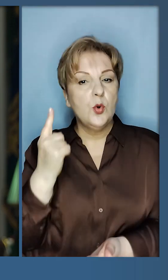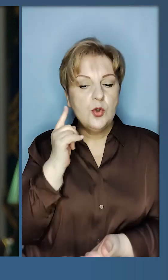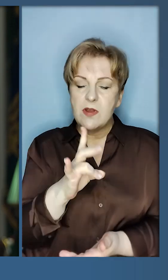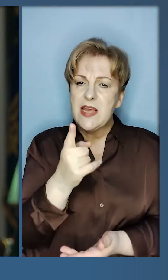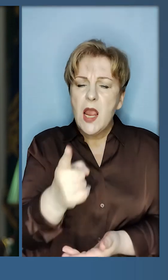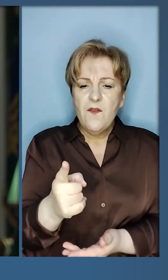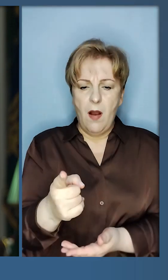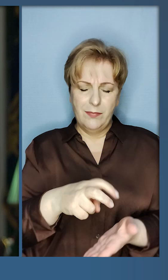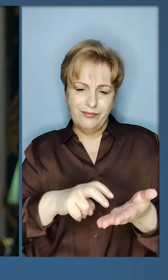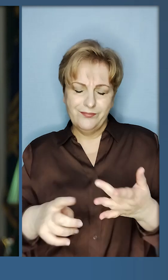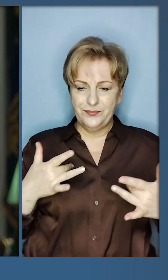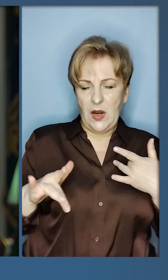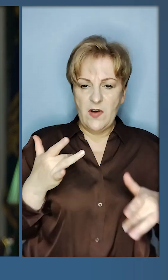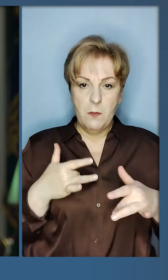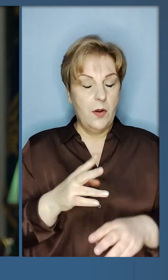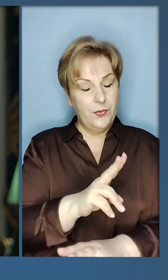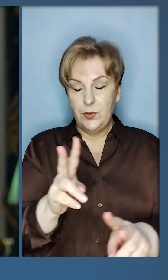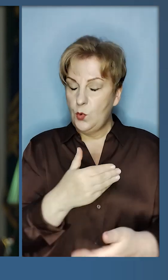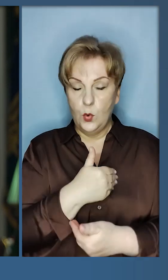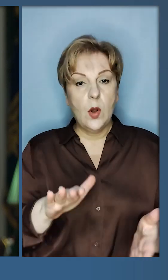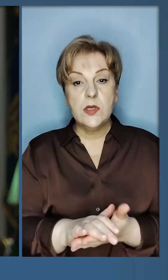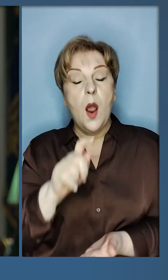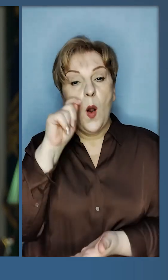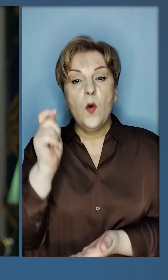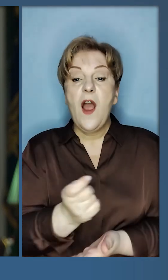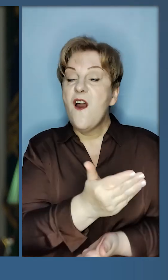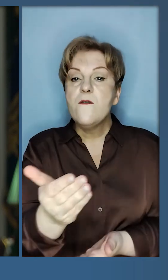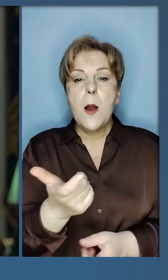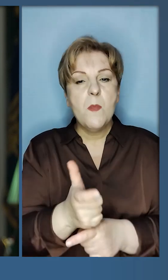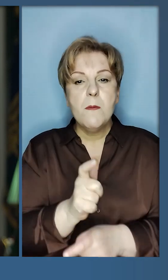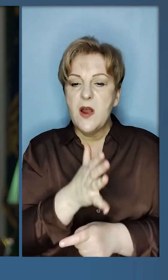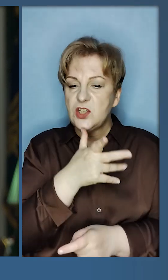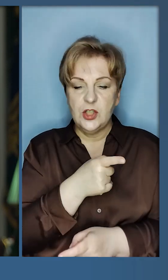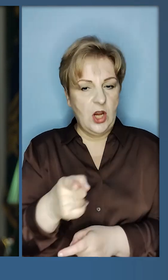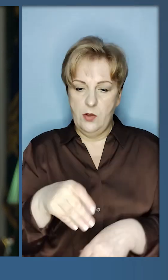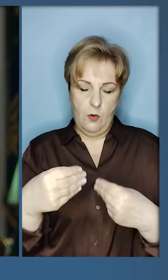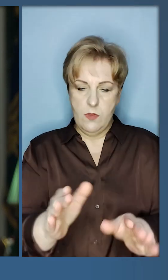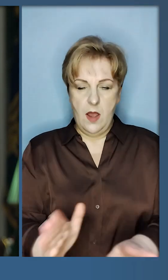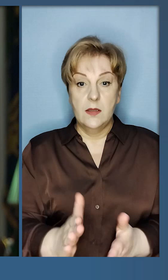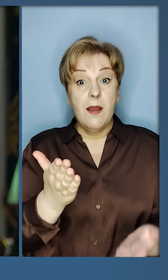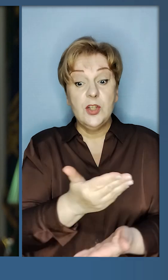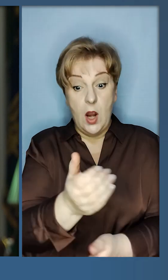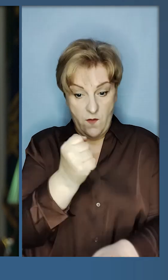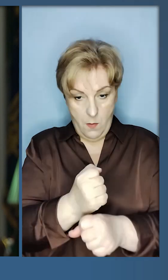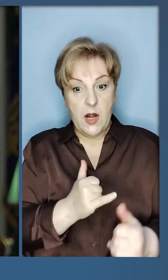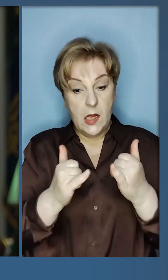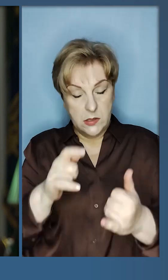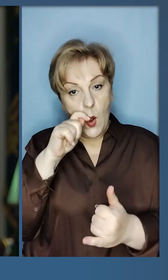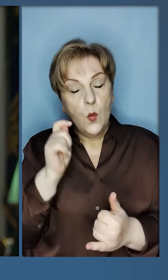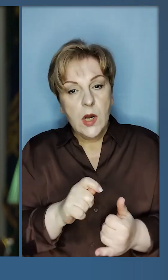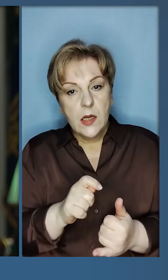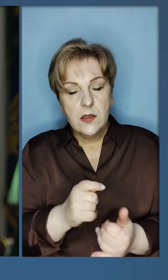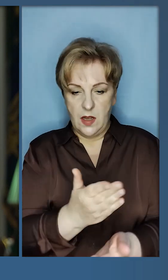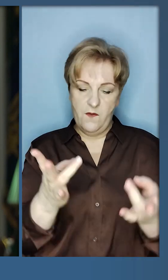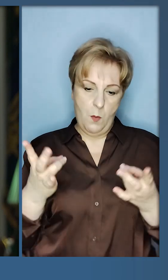чути жодних відмовок, і ніхто не хоче. Україна вам більше часу не дає. Якщо ви працюєте заради